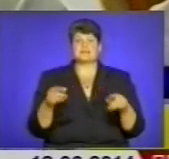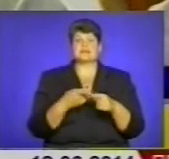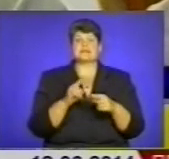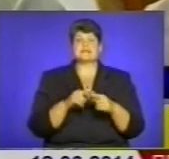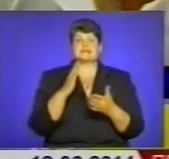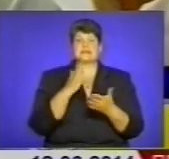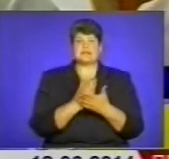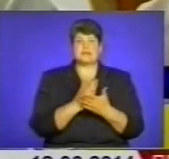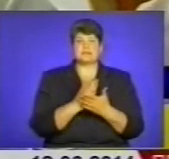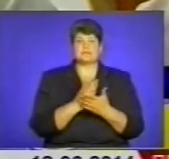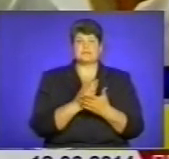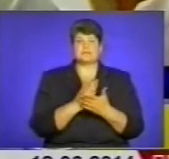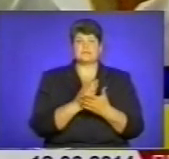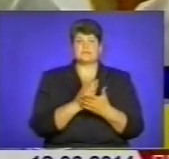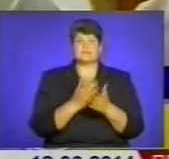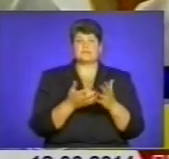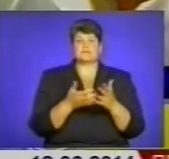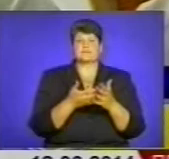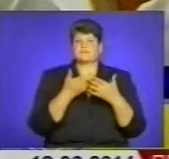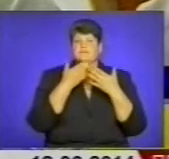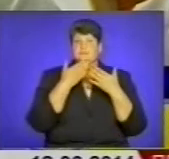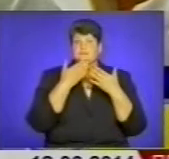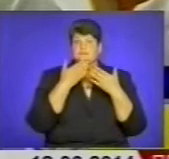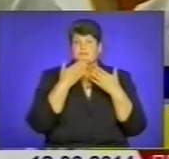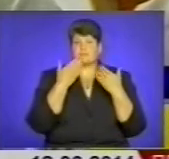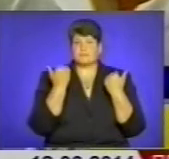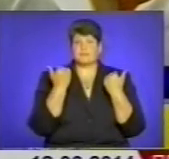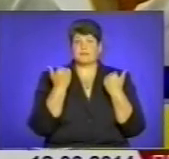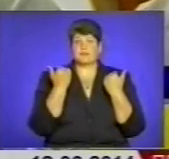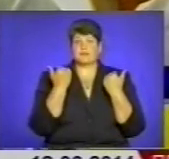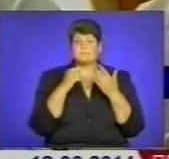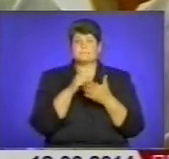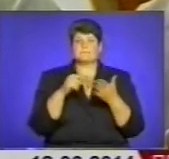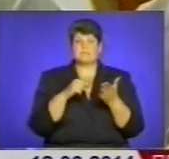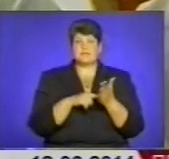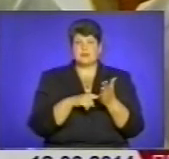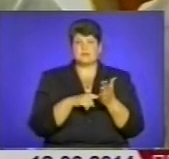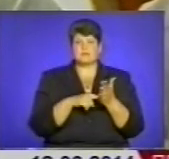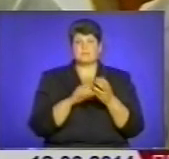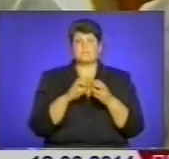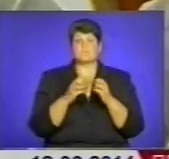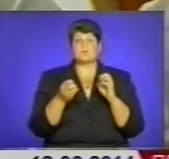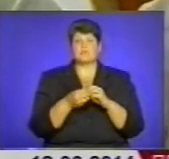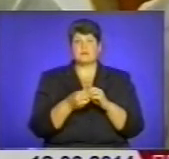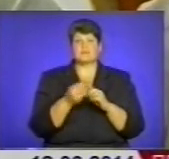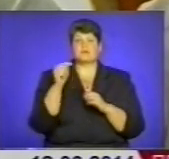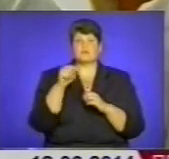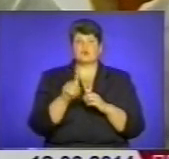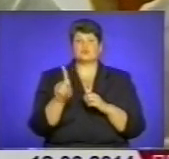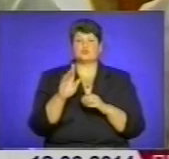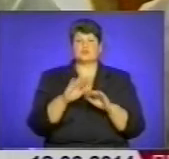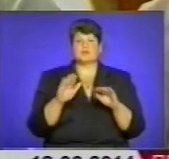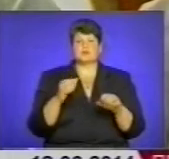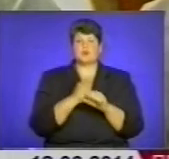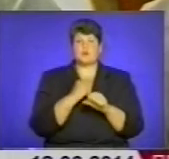відсутність, як на мене, основне питання і проблема в тому, що діти скоють якісь